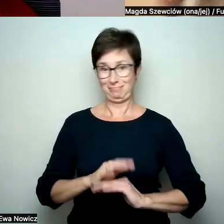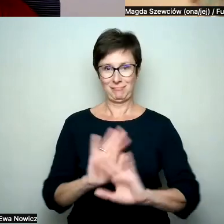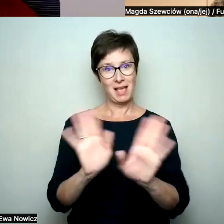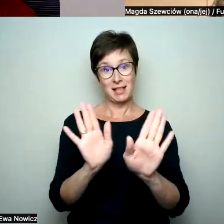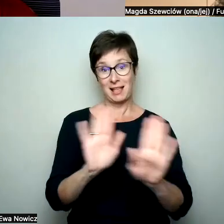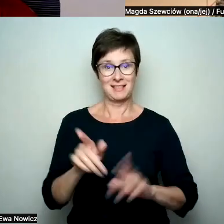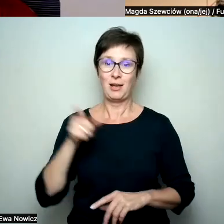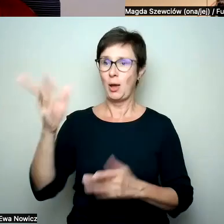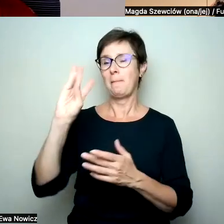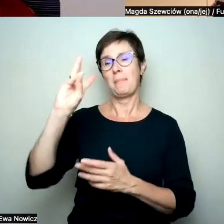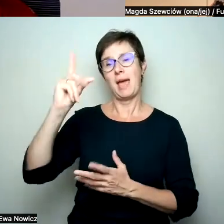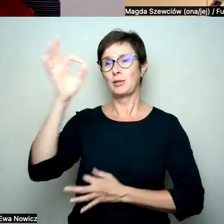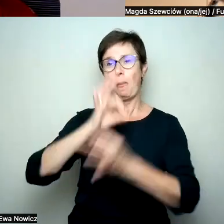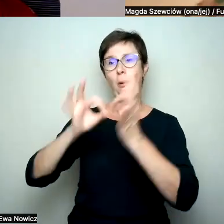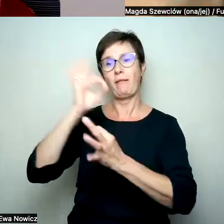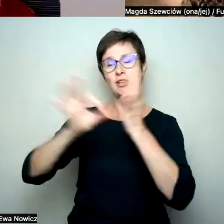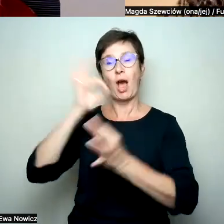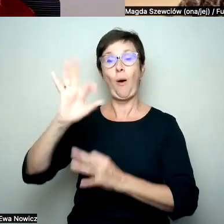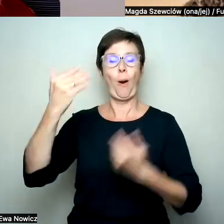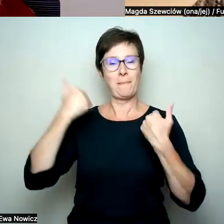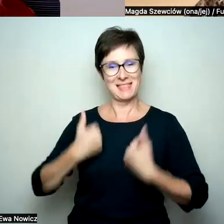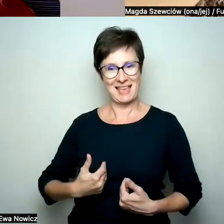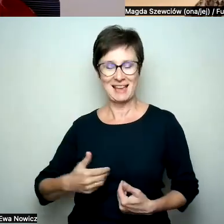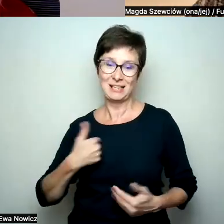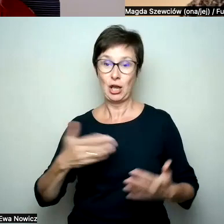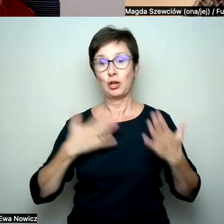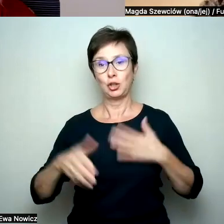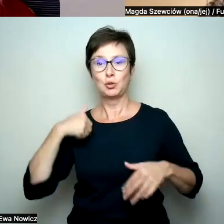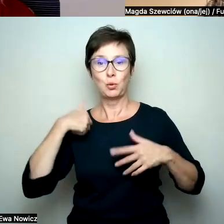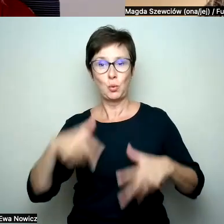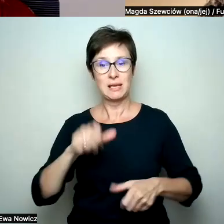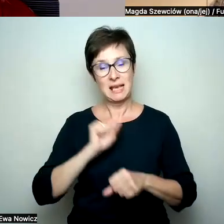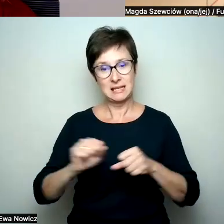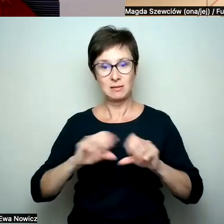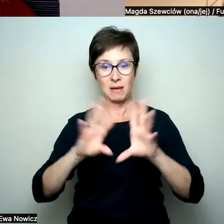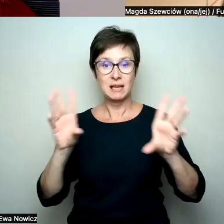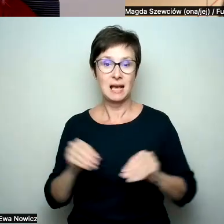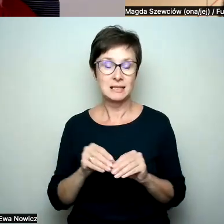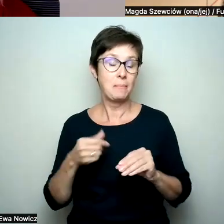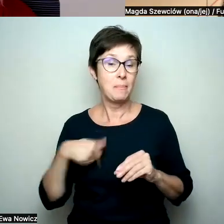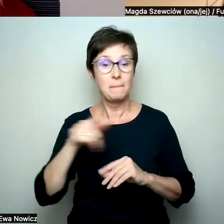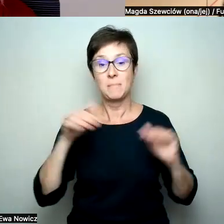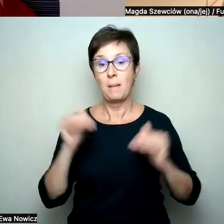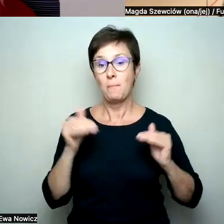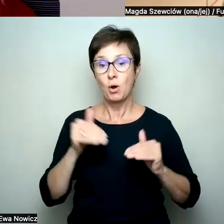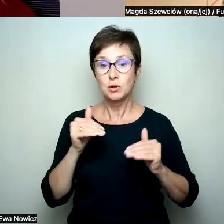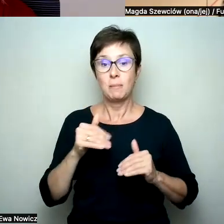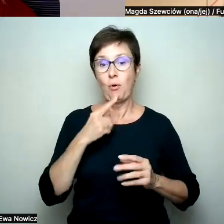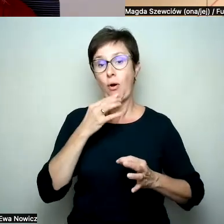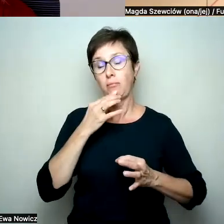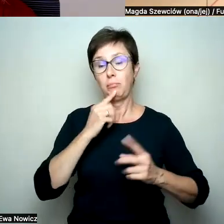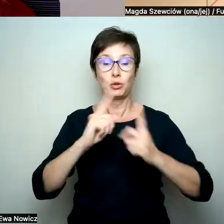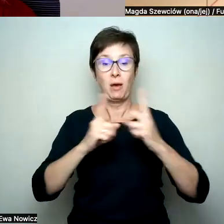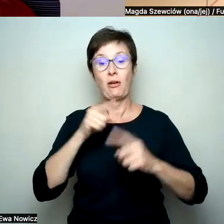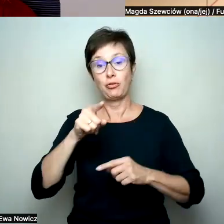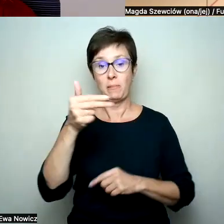Pięknie mnie przedstawiłaś. Bardzo się cieszę, że jesteśmy tutaj, żeby porozmawiać właśnie o tym akurat temacie. To